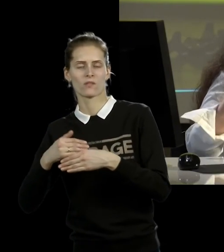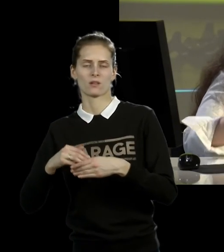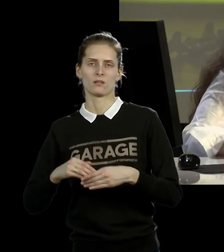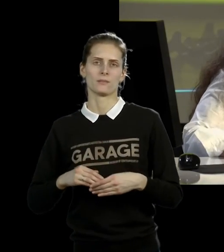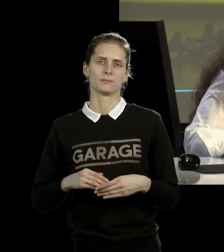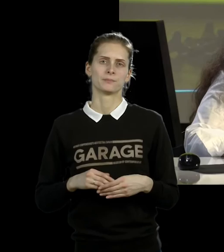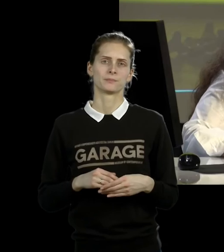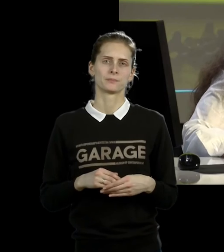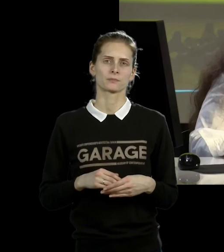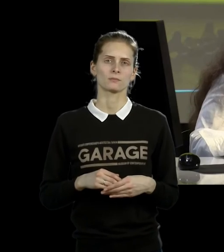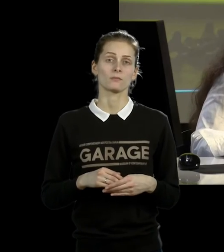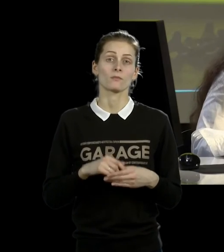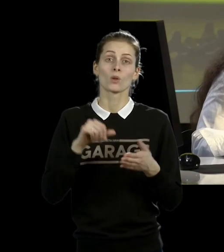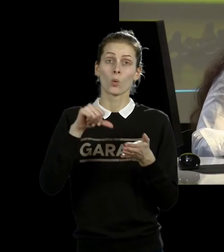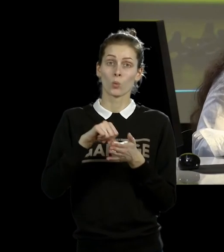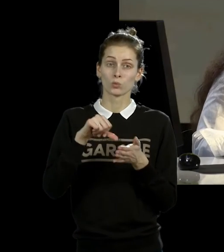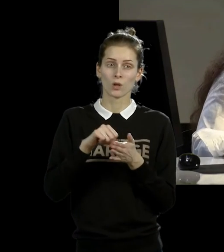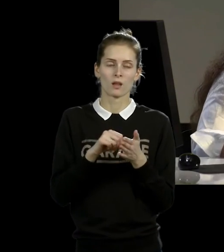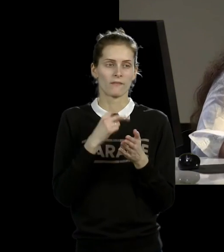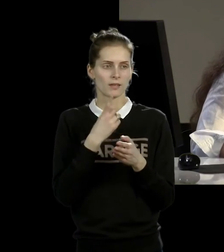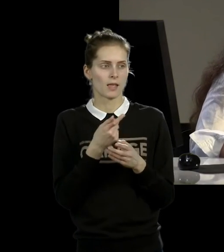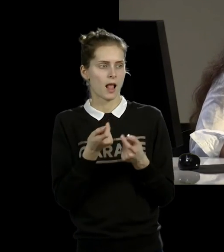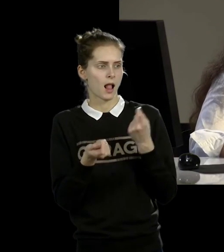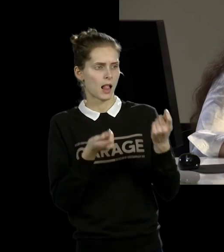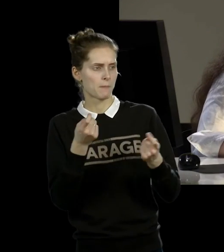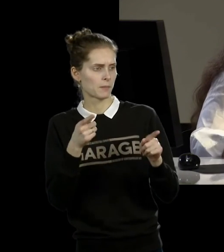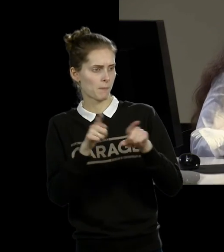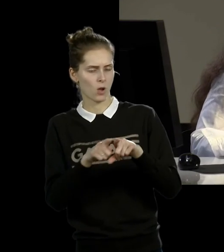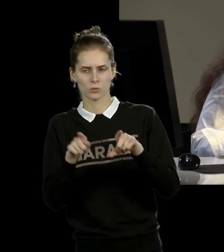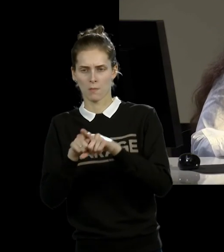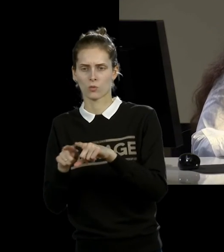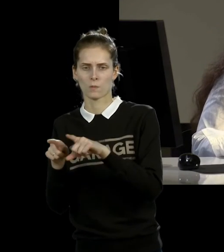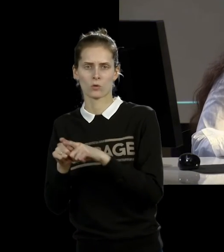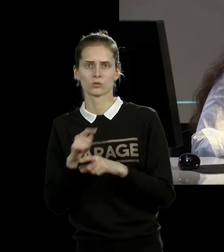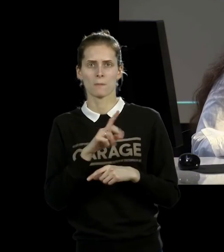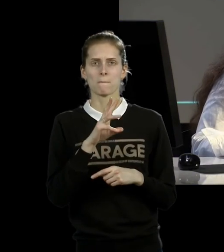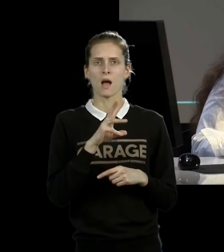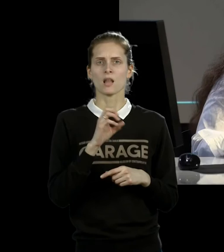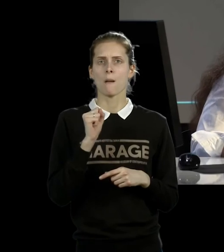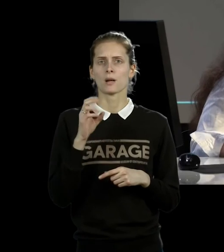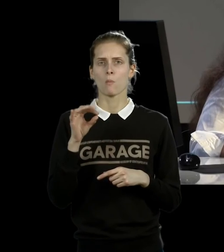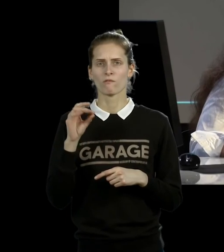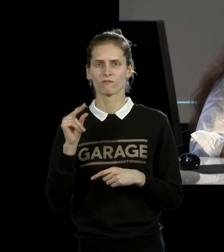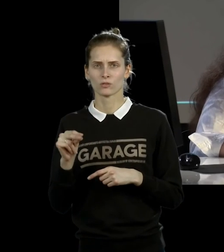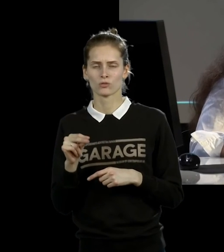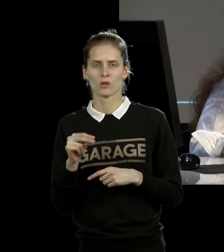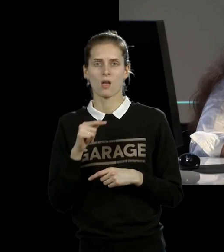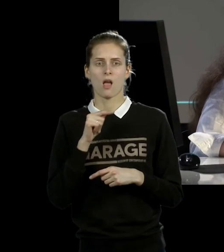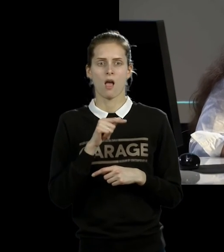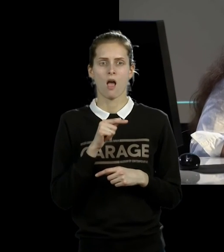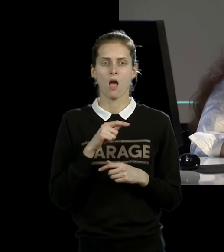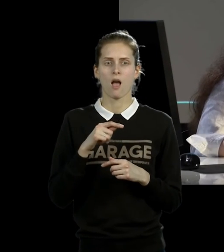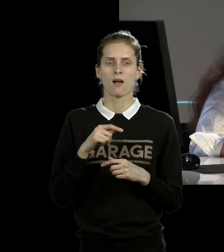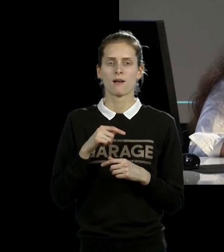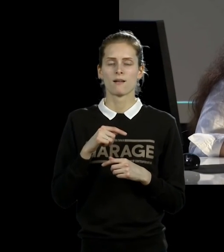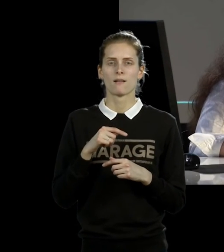в которых присутствуют одни и те же элементы, в которых Марина Абрамович появляется на сцене, но уже не в качестве перформера, а актрисы,